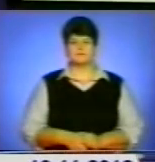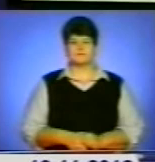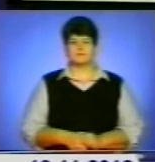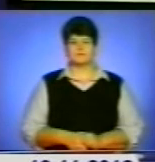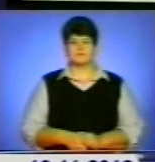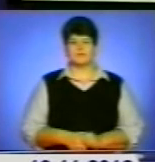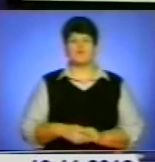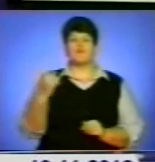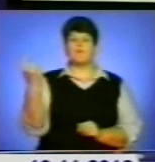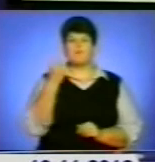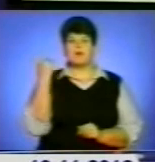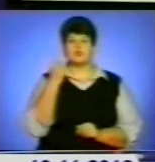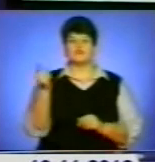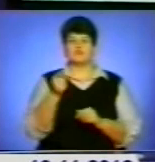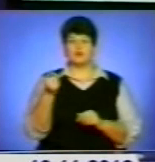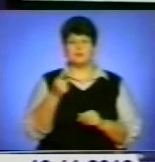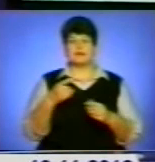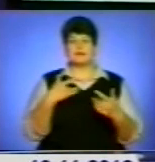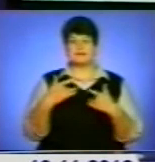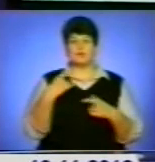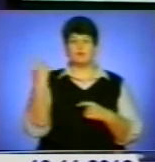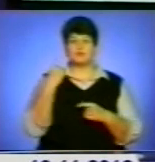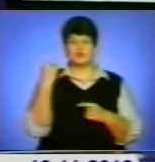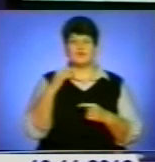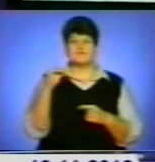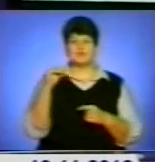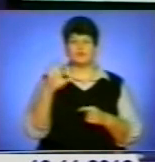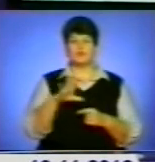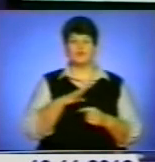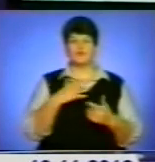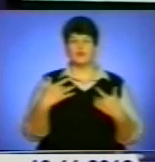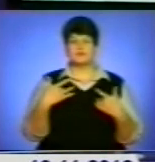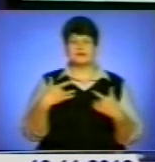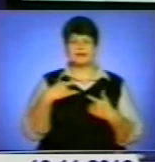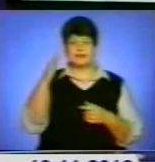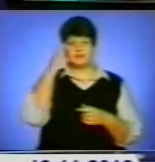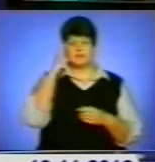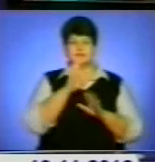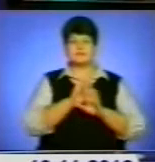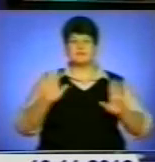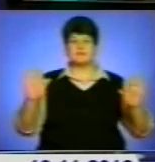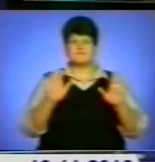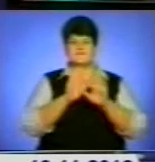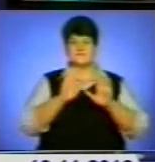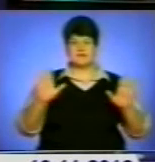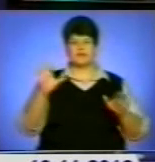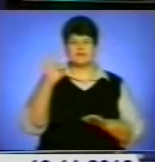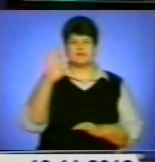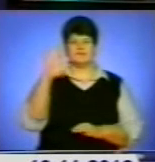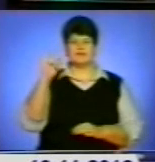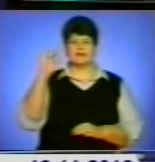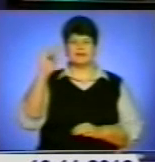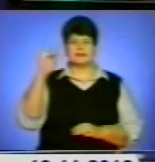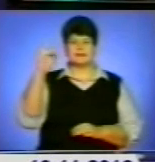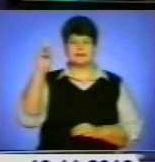Вперше у Тернополі на сцені обласної філармонії відбувся концерт талановитої співачки, поетеси, композитора Оксани Винницької.